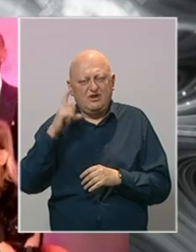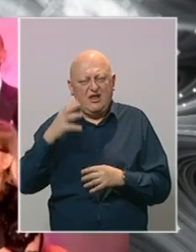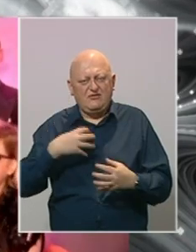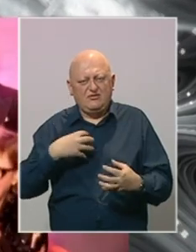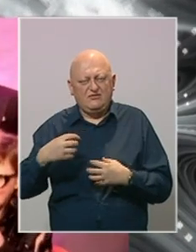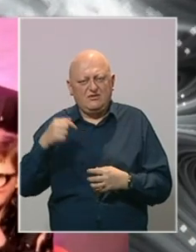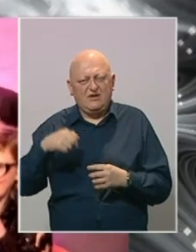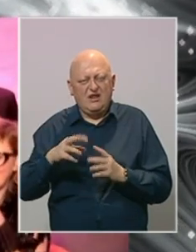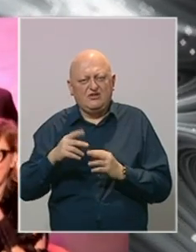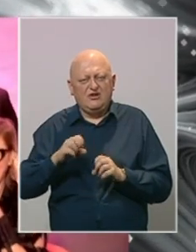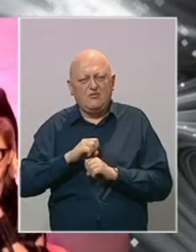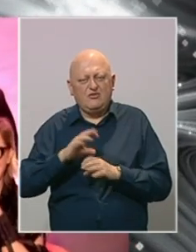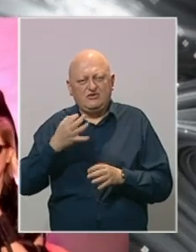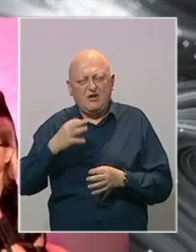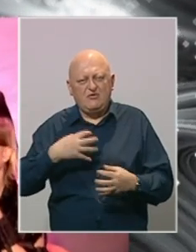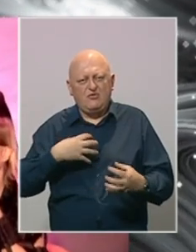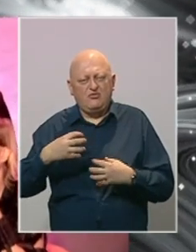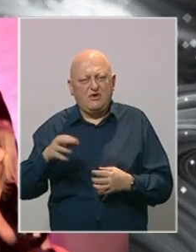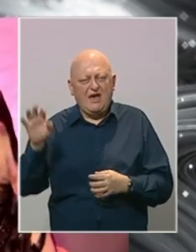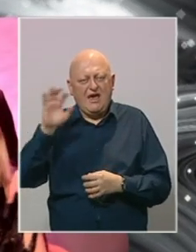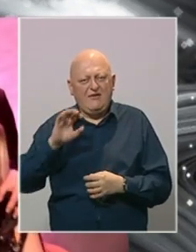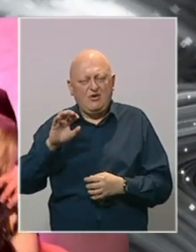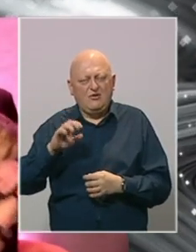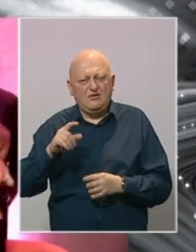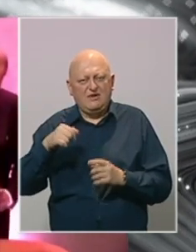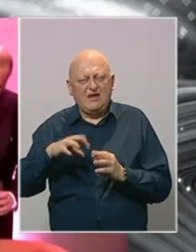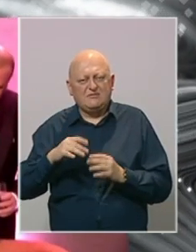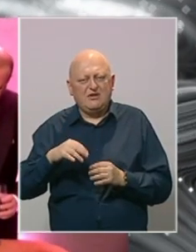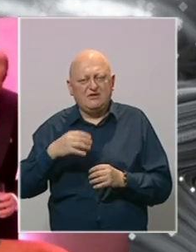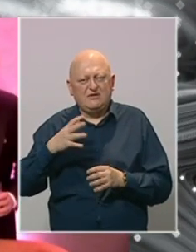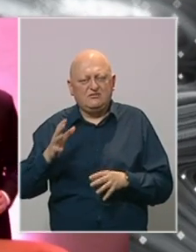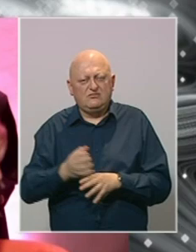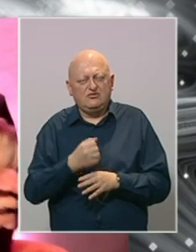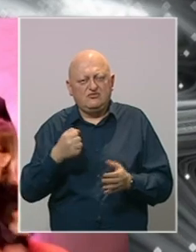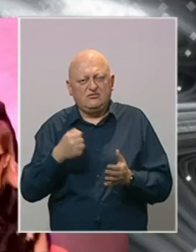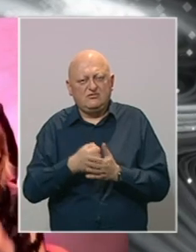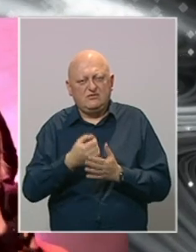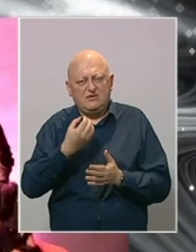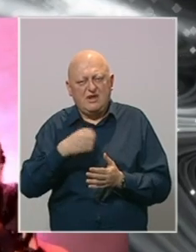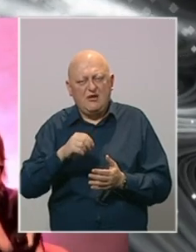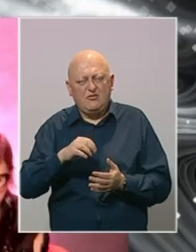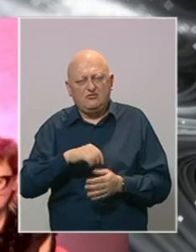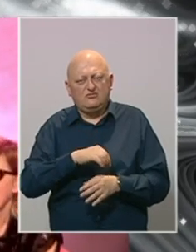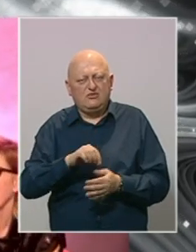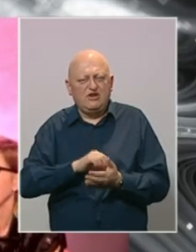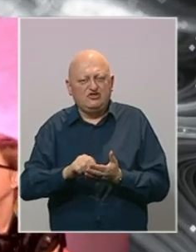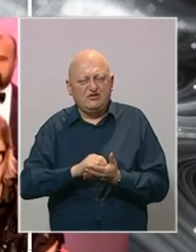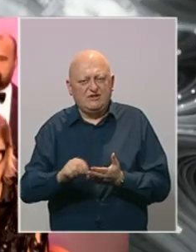glumica Jasna Đurićić proglašana je najboljom u Evropi, a Jasmila Žbanić osvojila je nagradu i za najbolju režisirku.